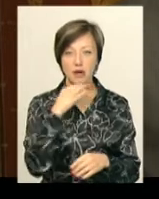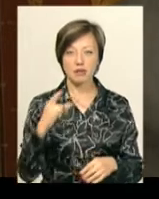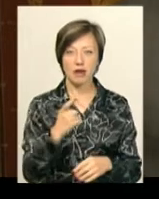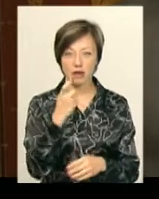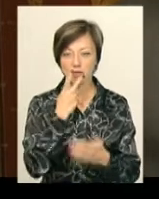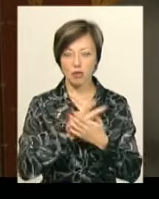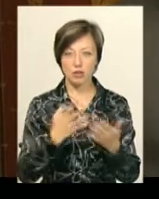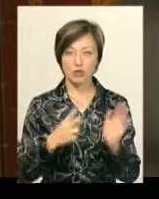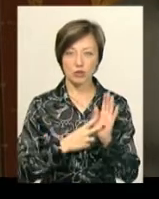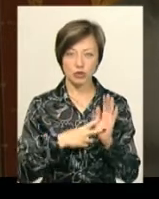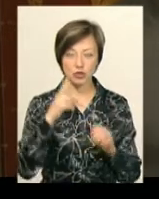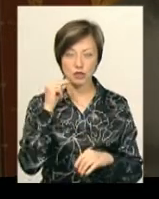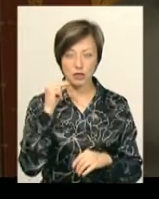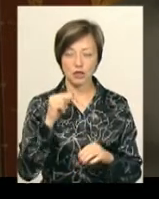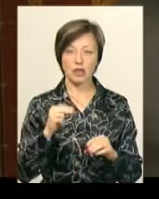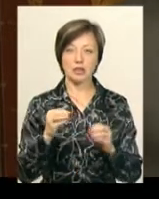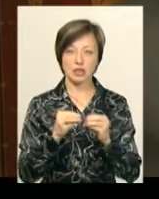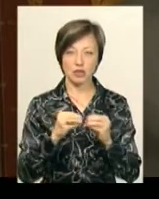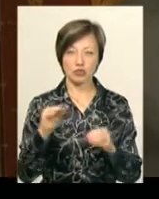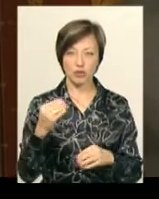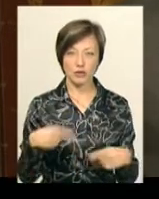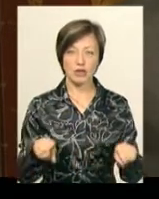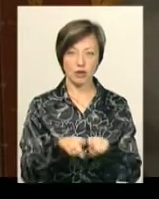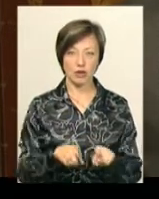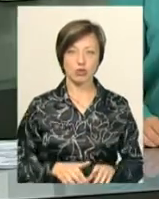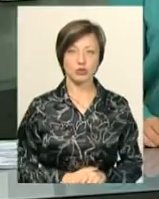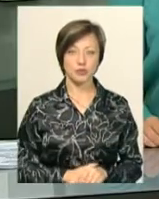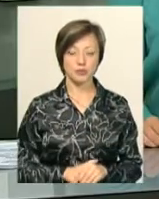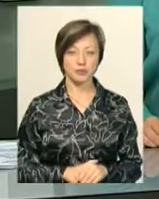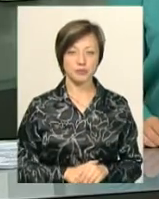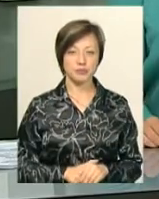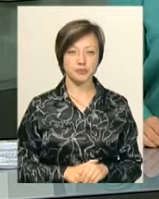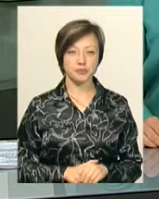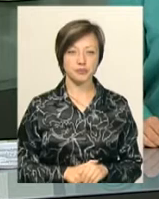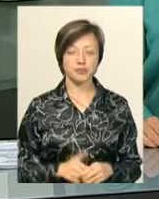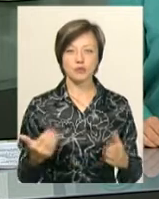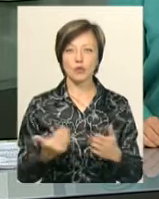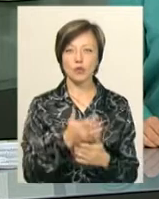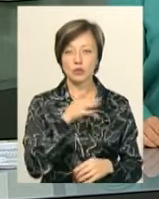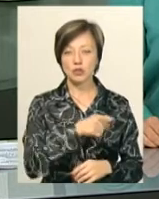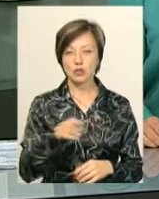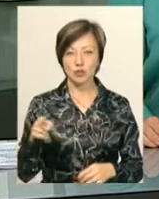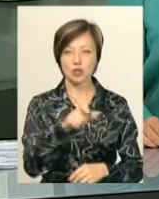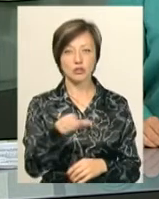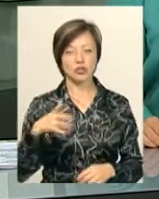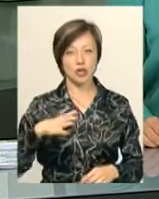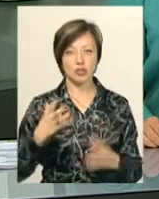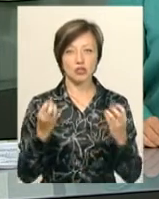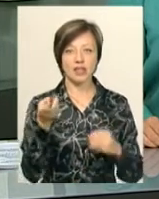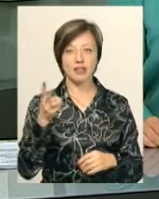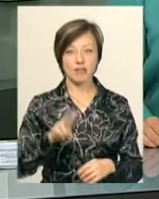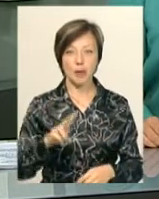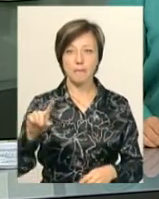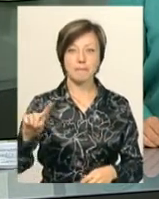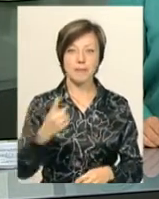«Прем'єрний» 7 жовтня і 10 жовтня також. У новому сезоні на глядачів очікують ще дві прем